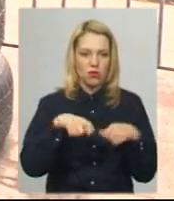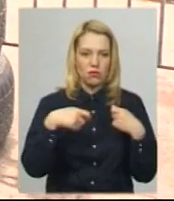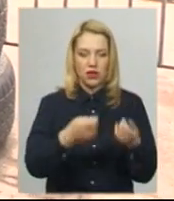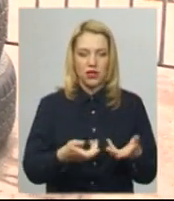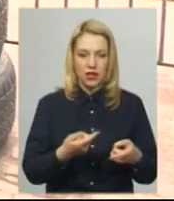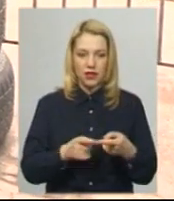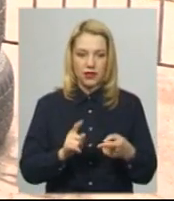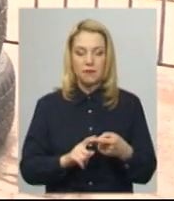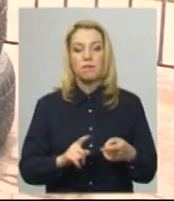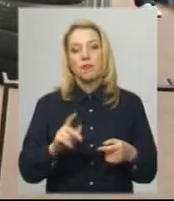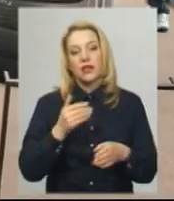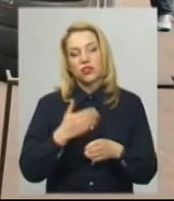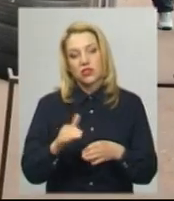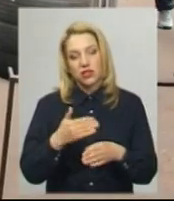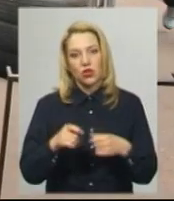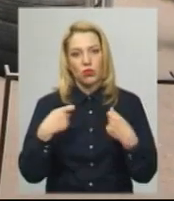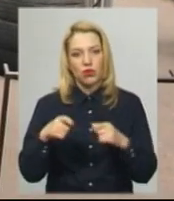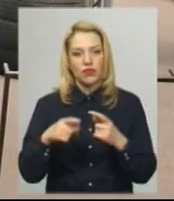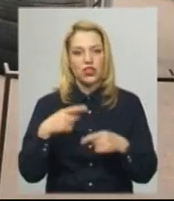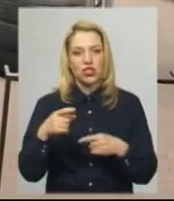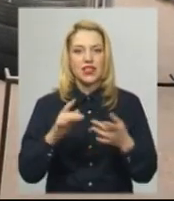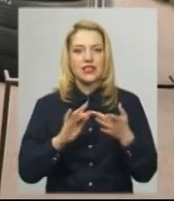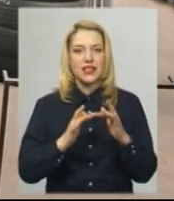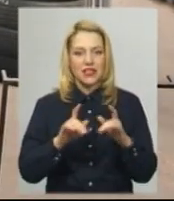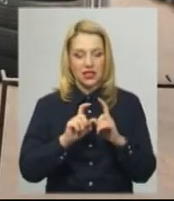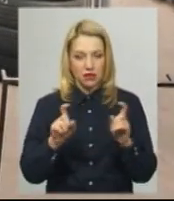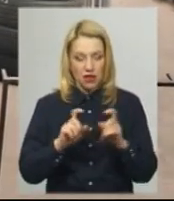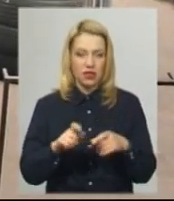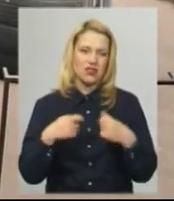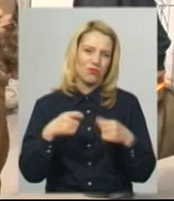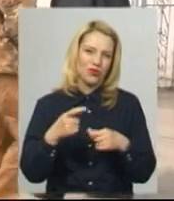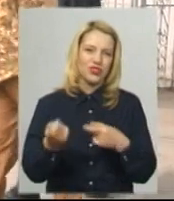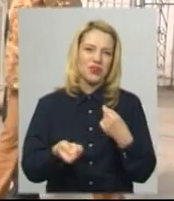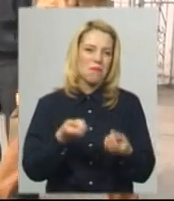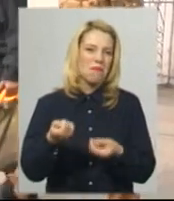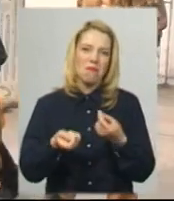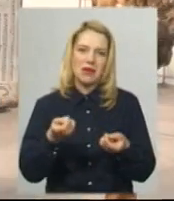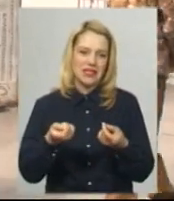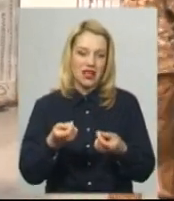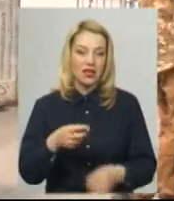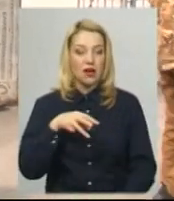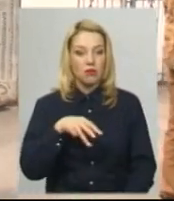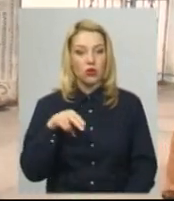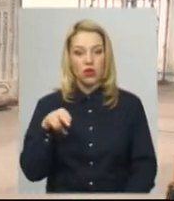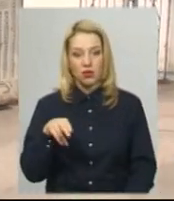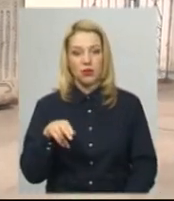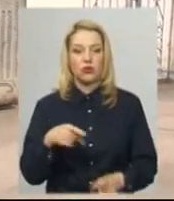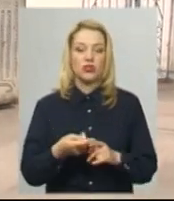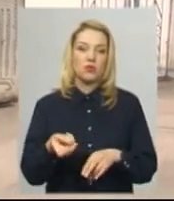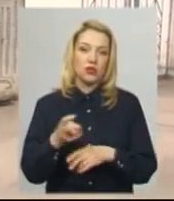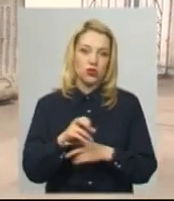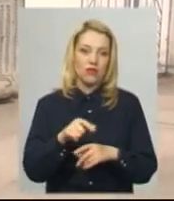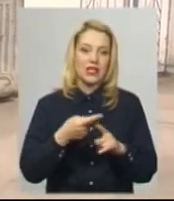збитків, запчастини покупцям продавали через інтернет-магазини. Продажі, каже Артем, були мізерні. Микола Петрович, який прийшов на авторинок за потрібними